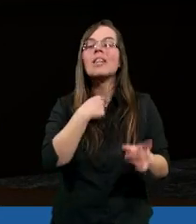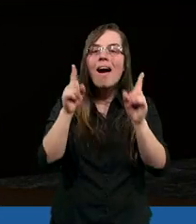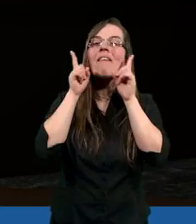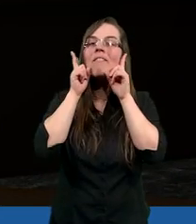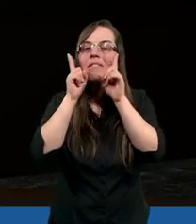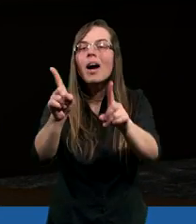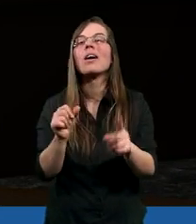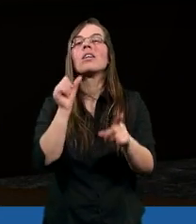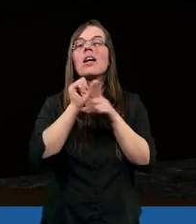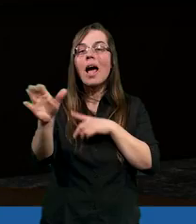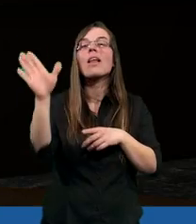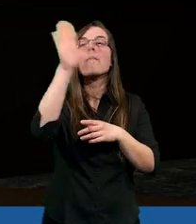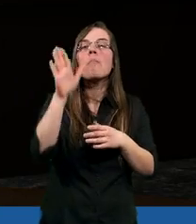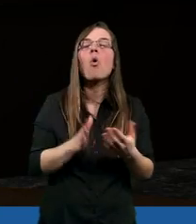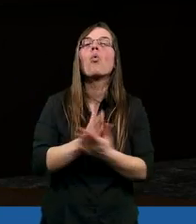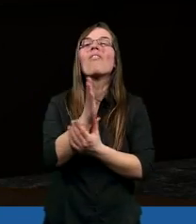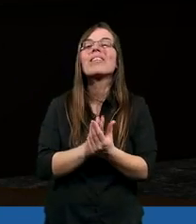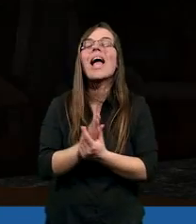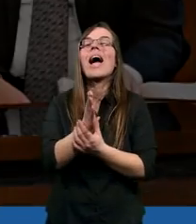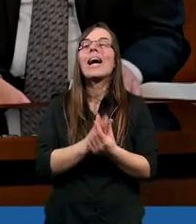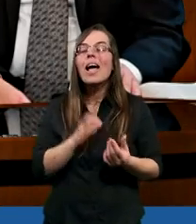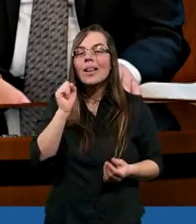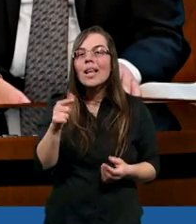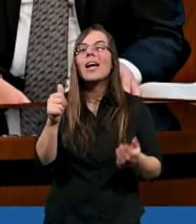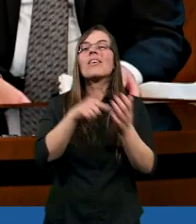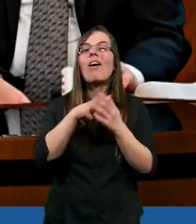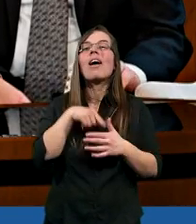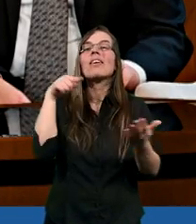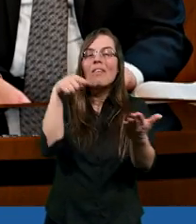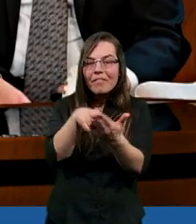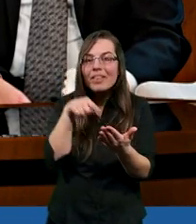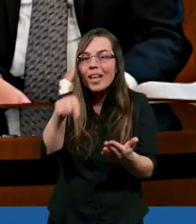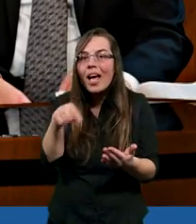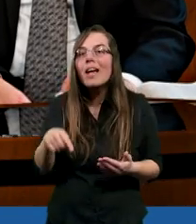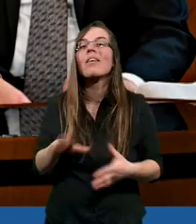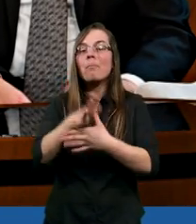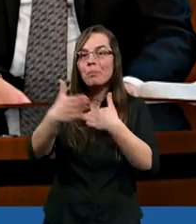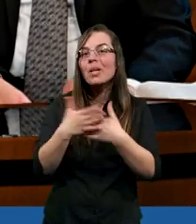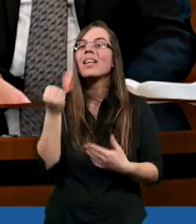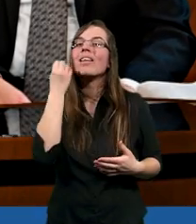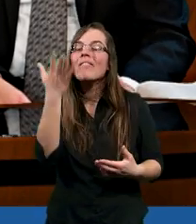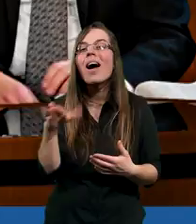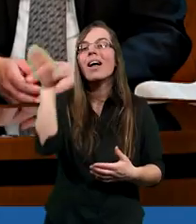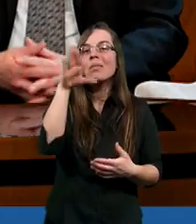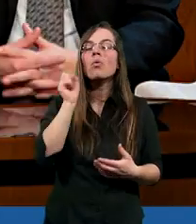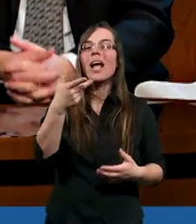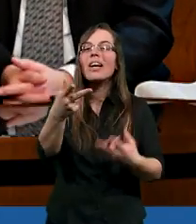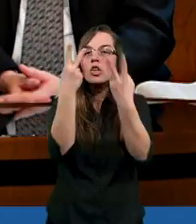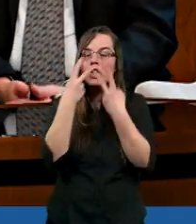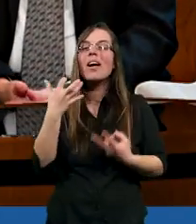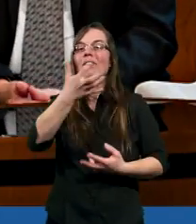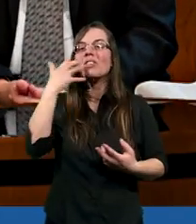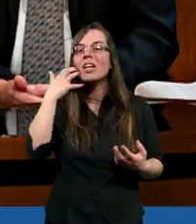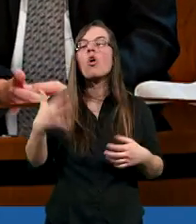faktycznie jestem Bogu wierna. I wtedy zresztą przez trwanie w Bogu, tak jak czytaliśmy